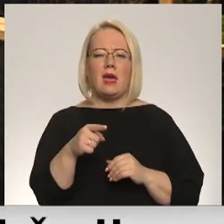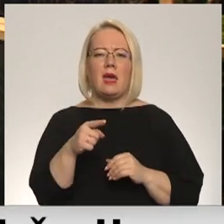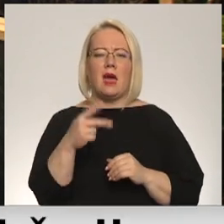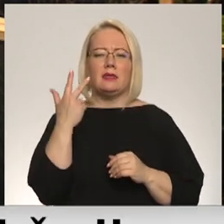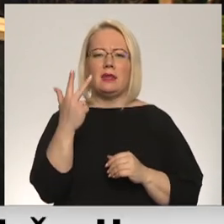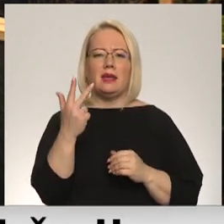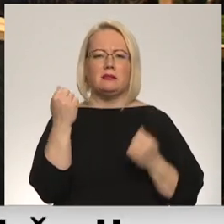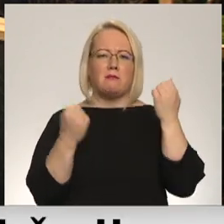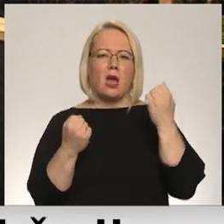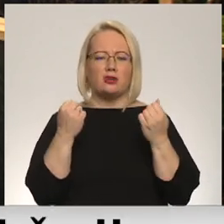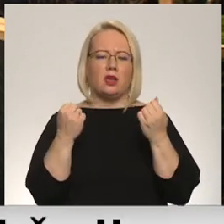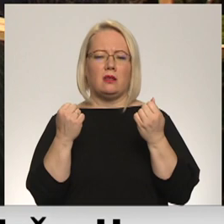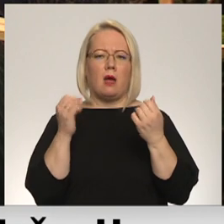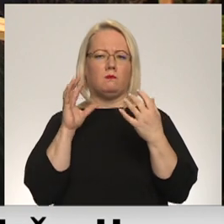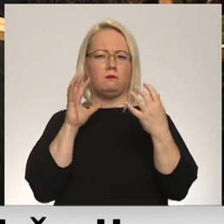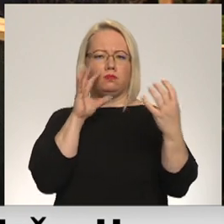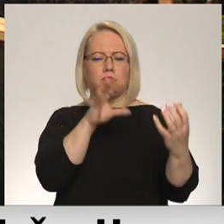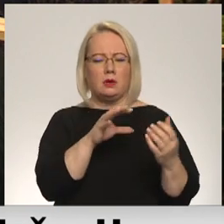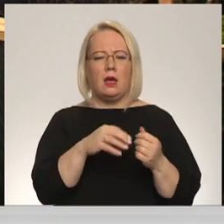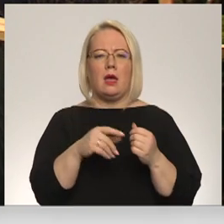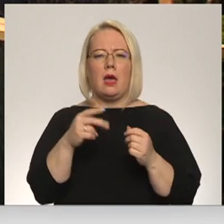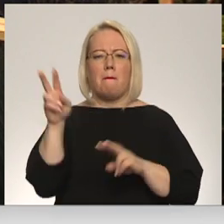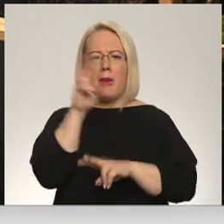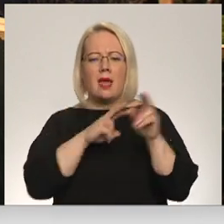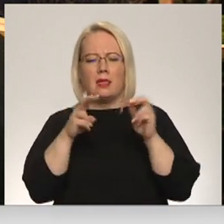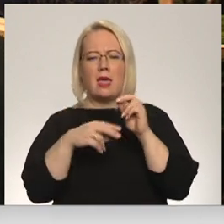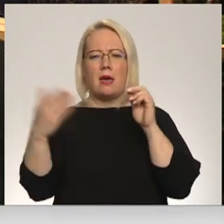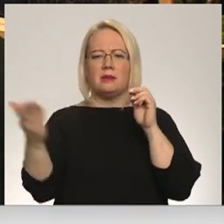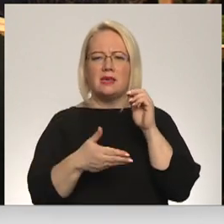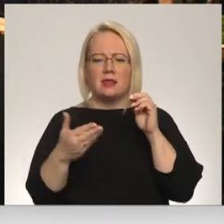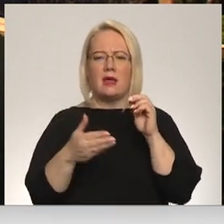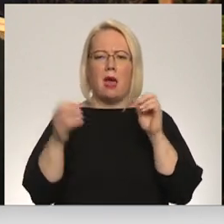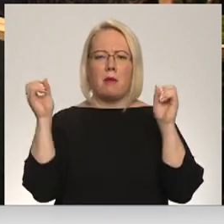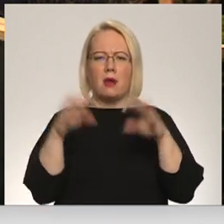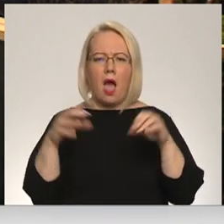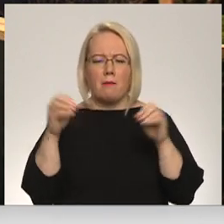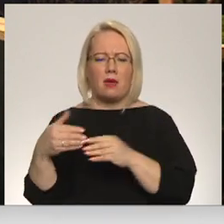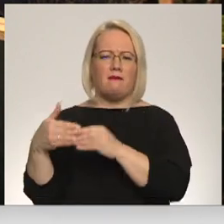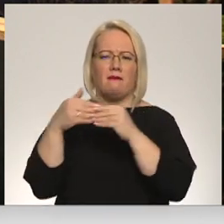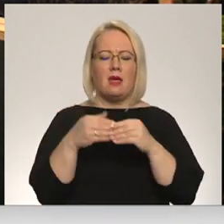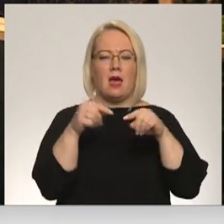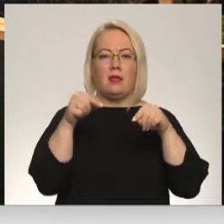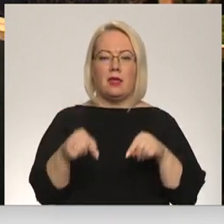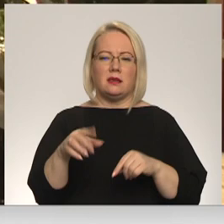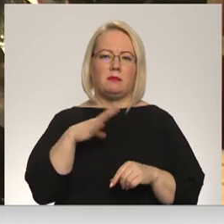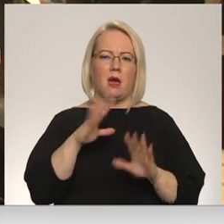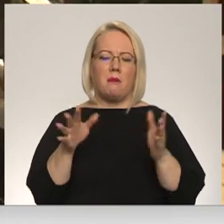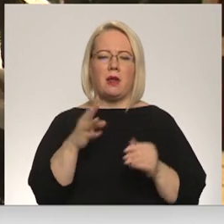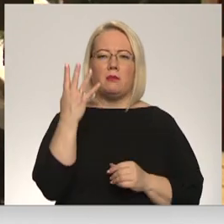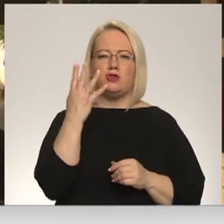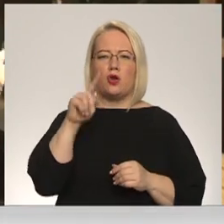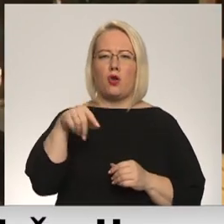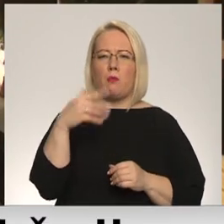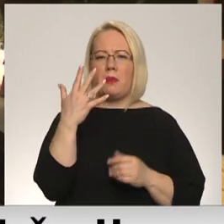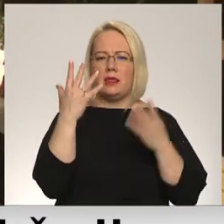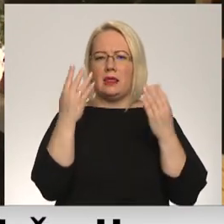braucām uz mežu, meklējām, cirtām, zāģējām, krāmējām, vedām šeit. Tas prasīja kaut kādas četrarpus dienas, lai to viss